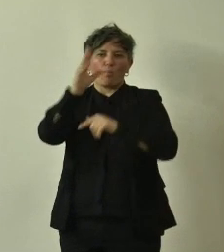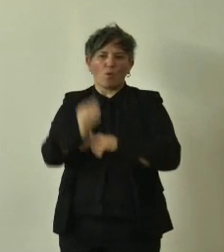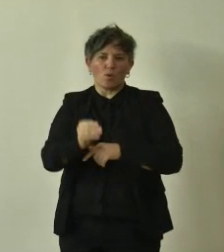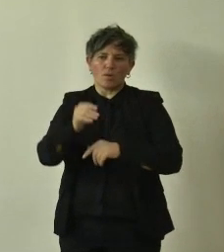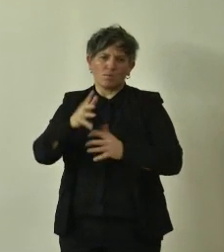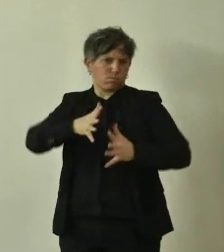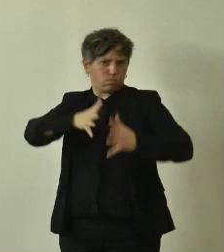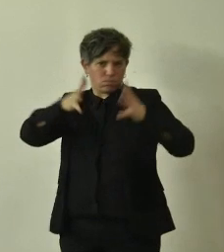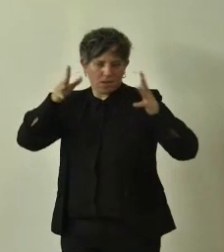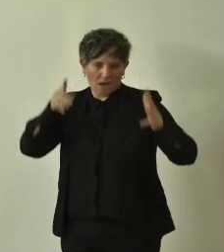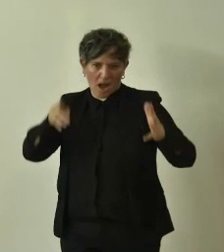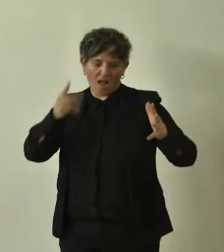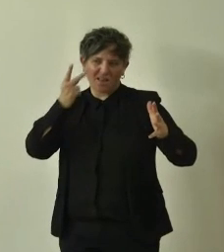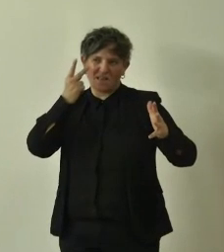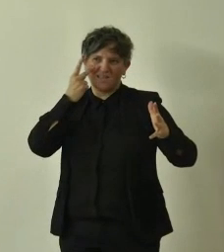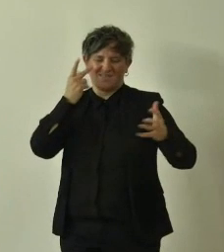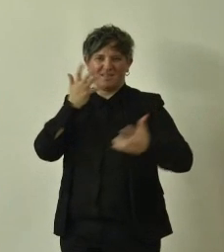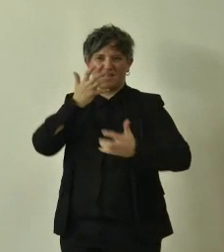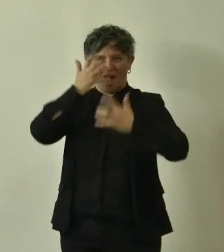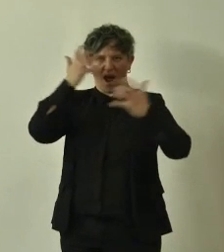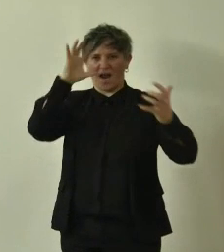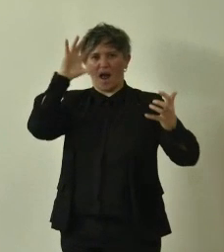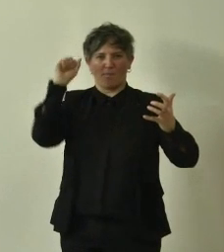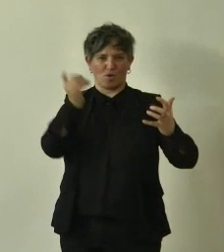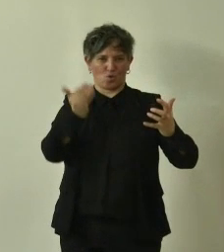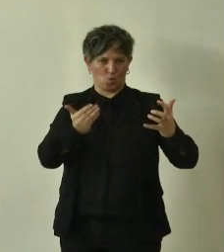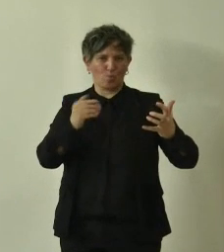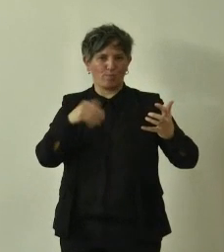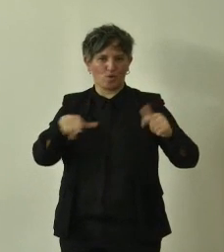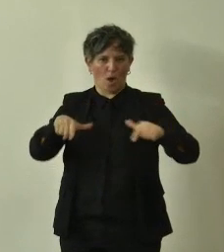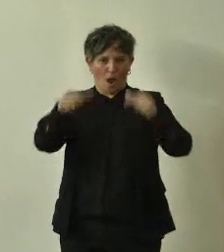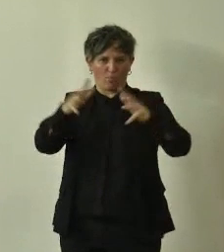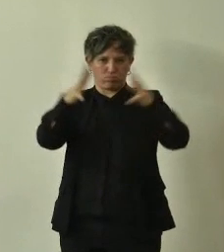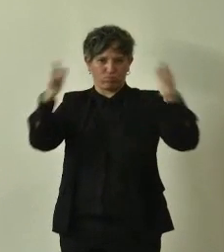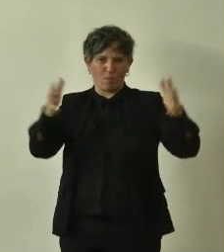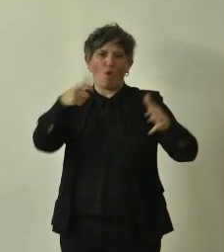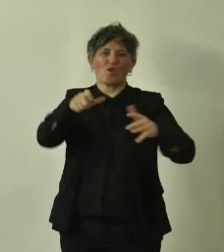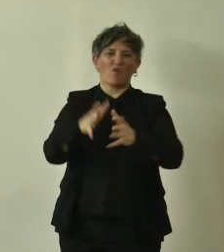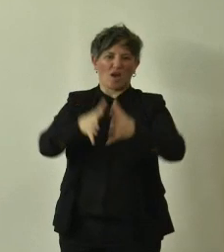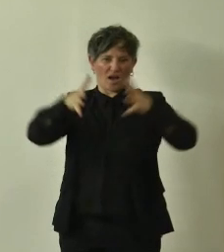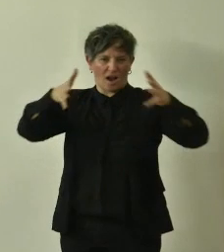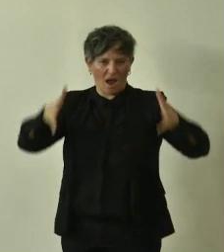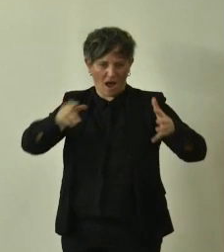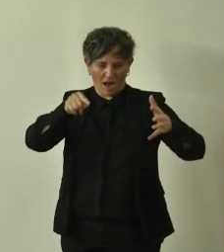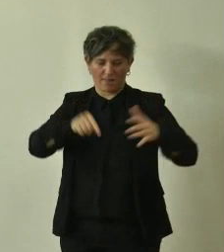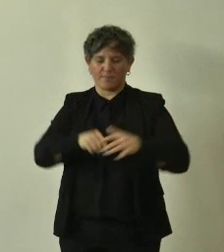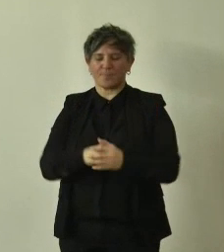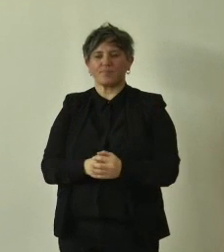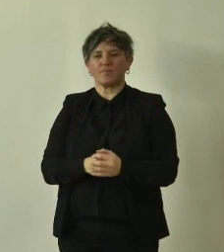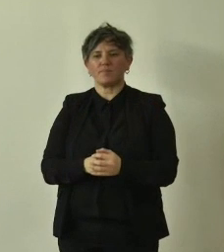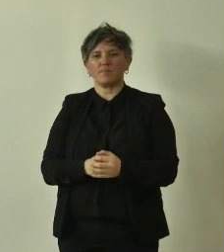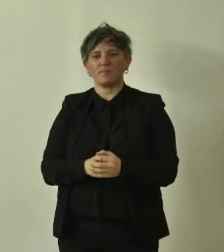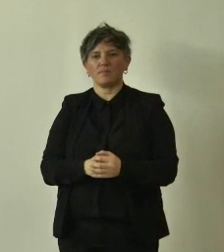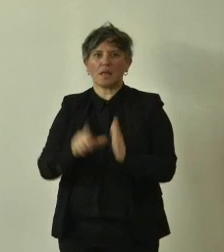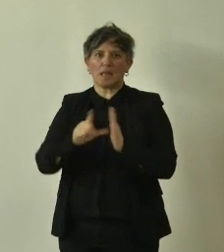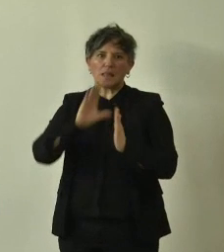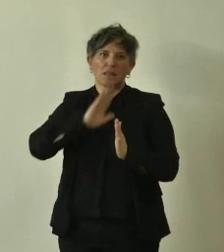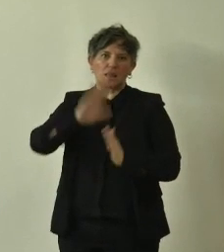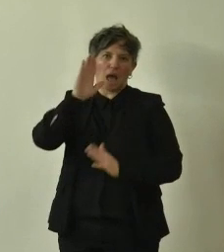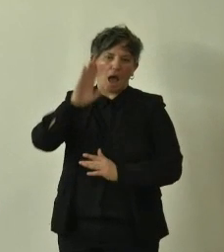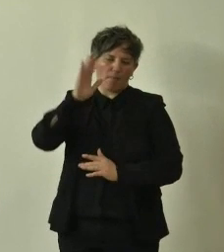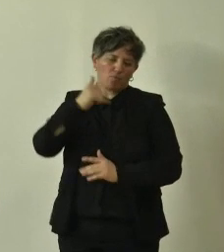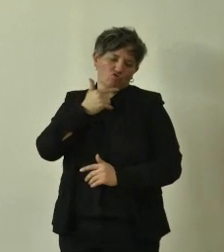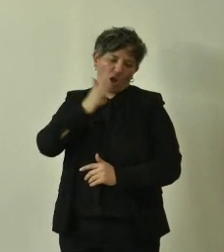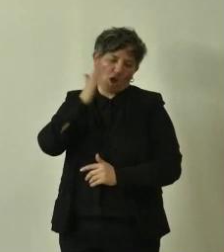caratteristica più facile da percepire in un albero monumentale, le dimensioni, sono attempati, questo è già